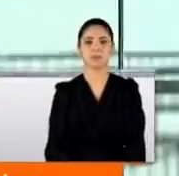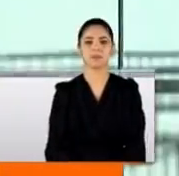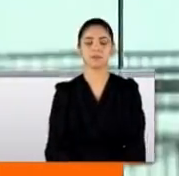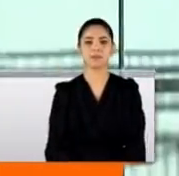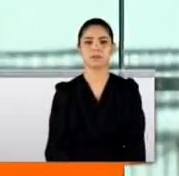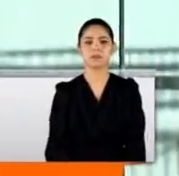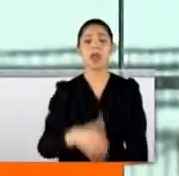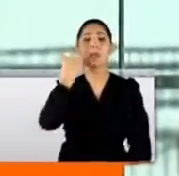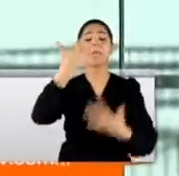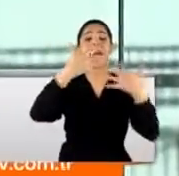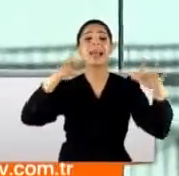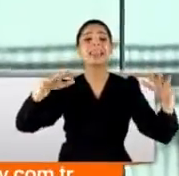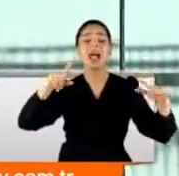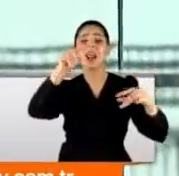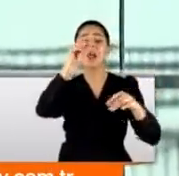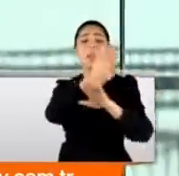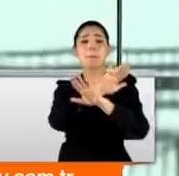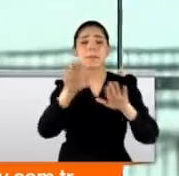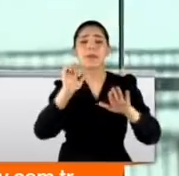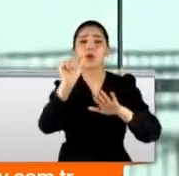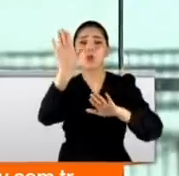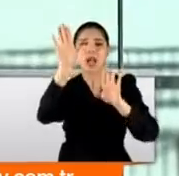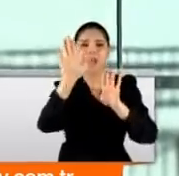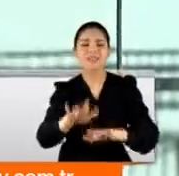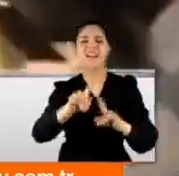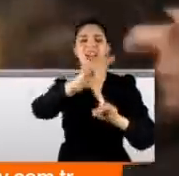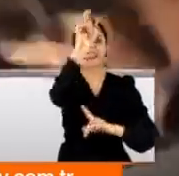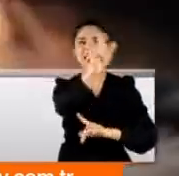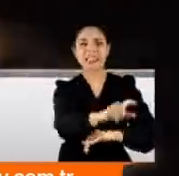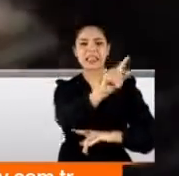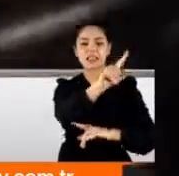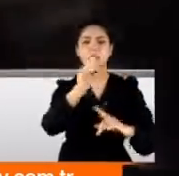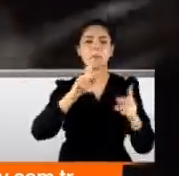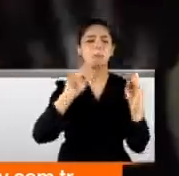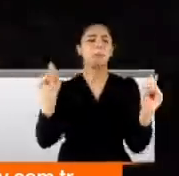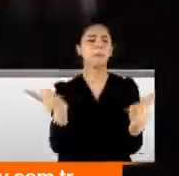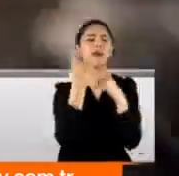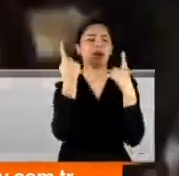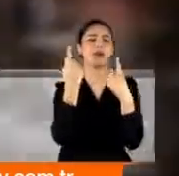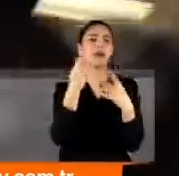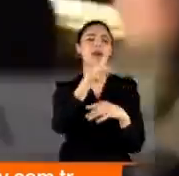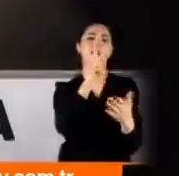Beyaz Saray macerasının bitimine günler kala Donald Trump keskin bir yol ayrımında.